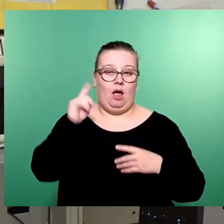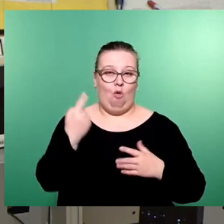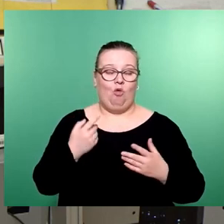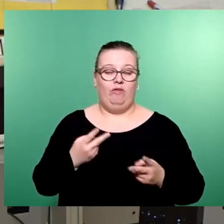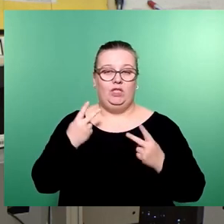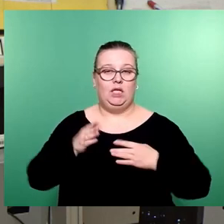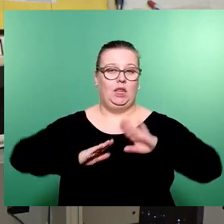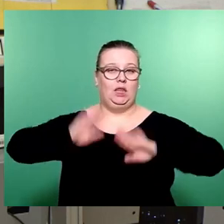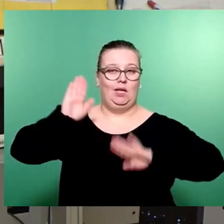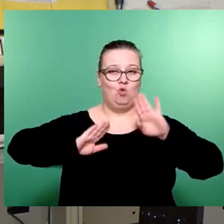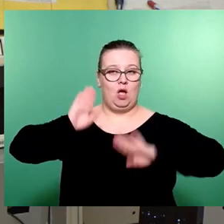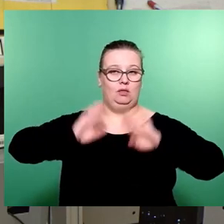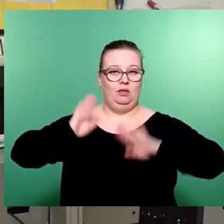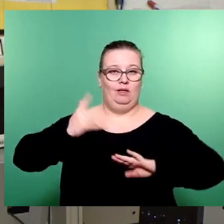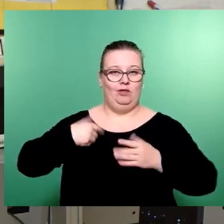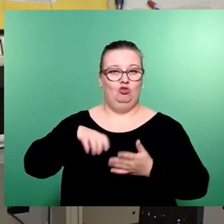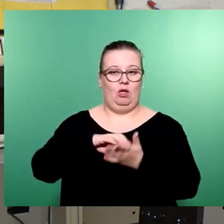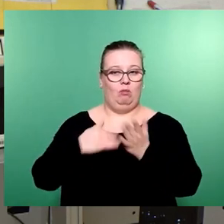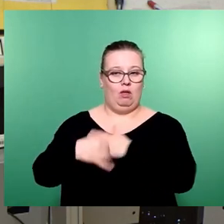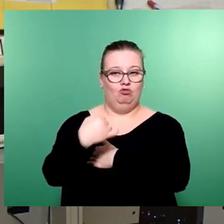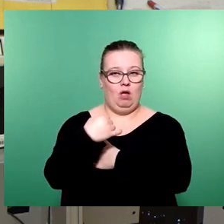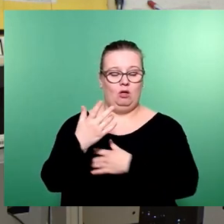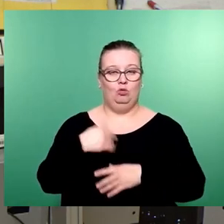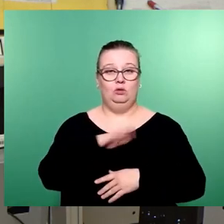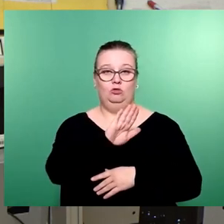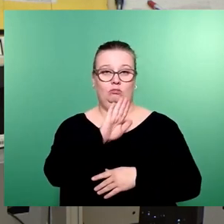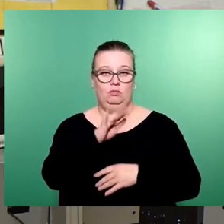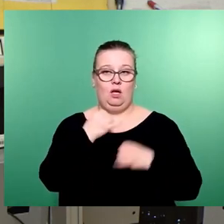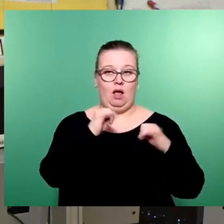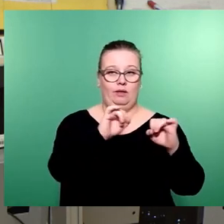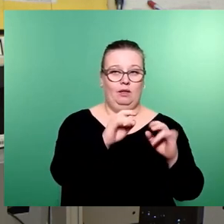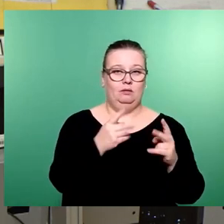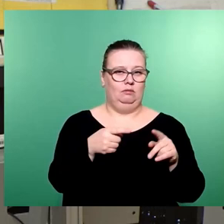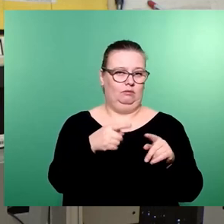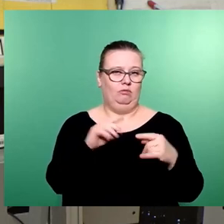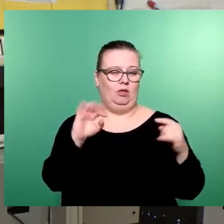Demokratie, glaube ich, unserer Stadt stärkt. Und Johannes Lichti, dein Agieren ist genau das Gegenteil davon.